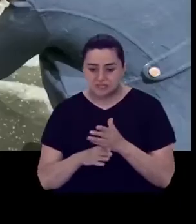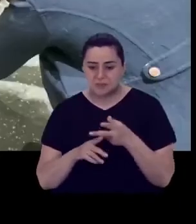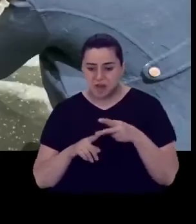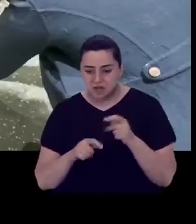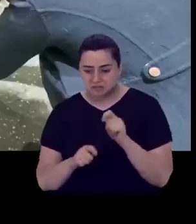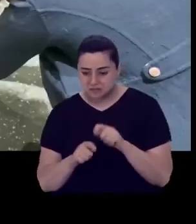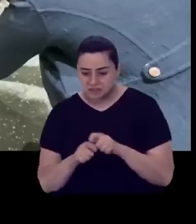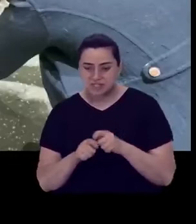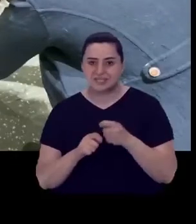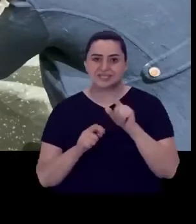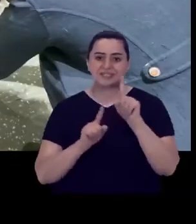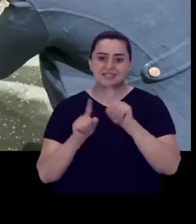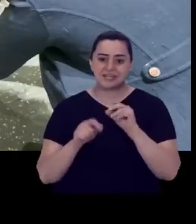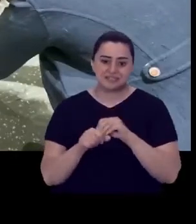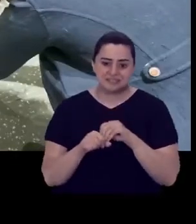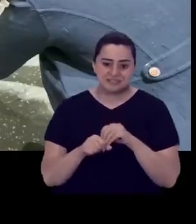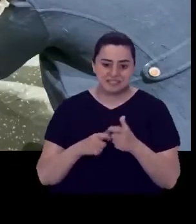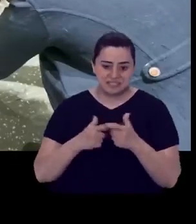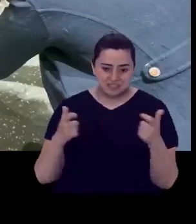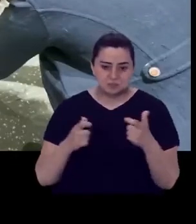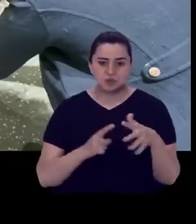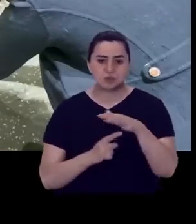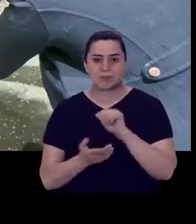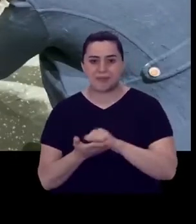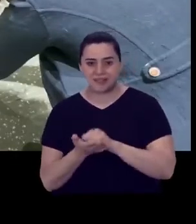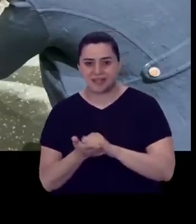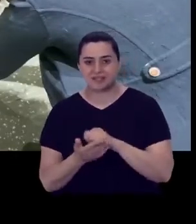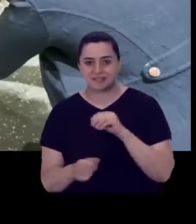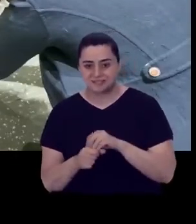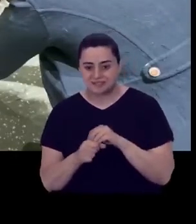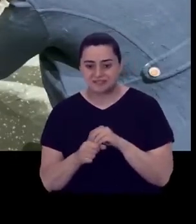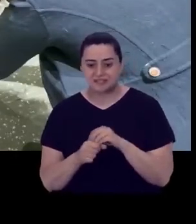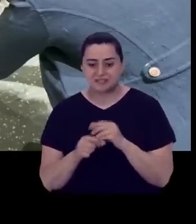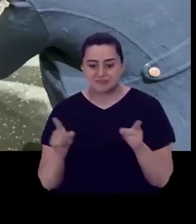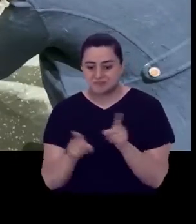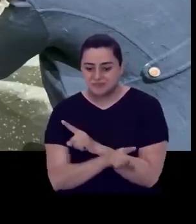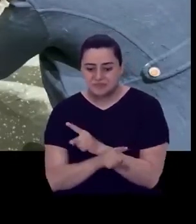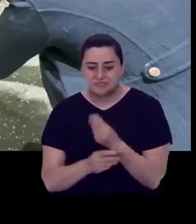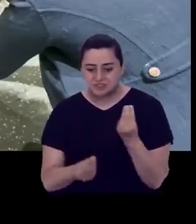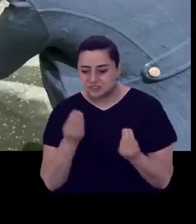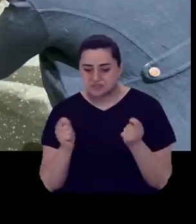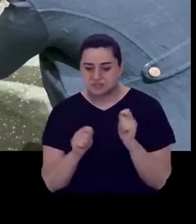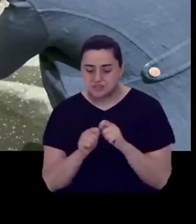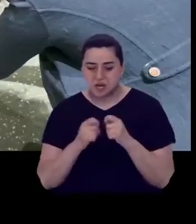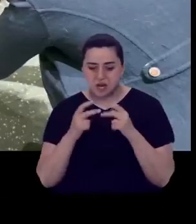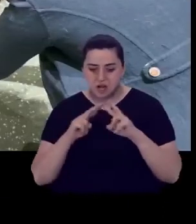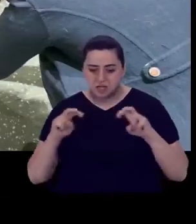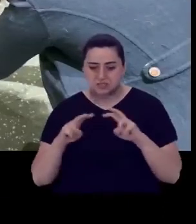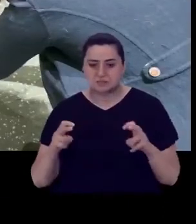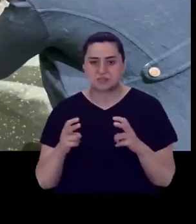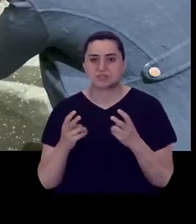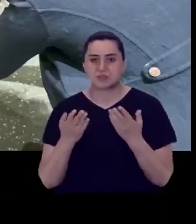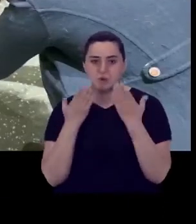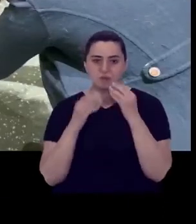ilgili hem dijitalde, sosyal medya, internet siteleri gibi gibi bütün mecraların